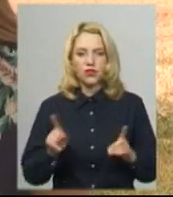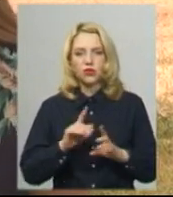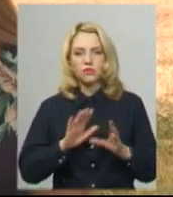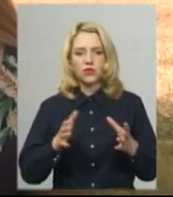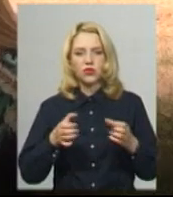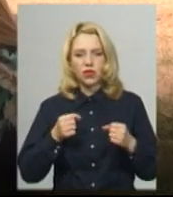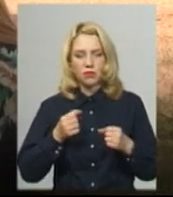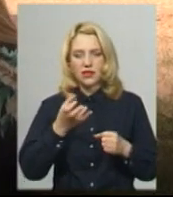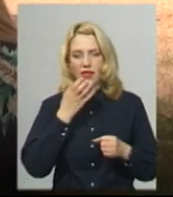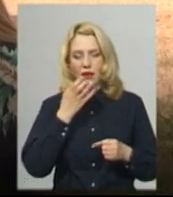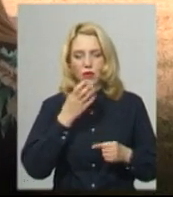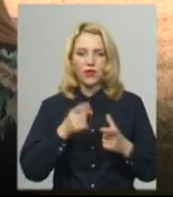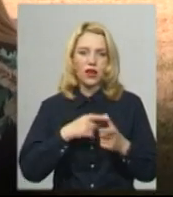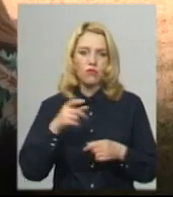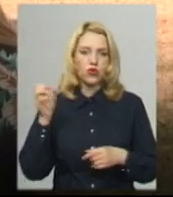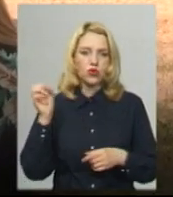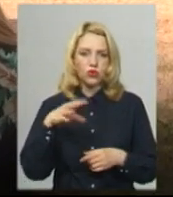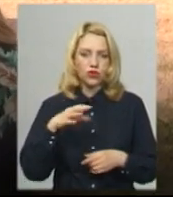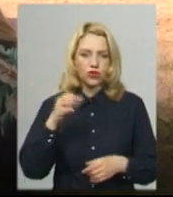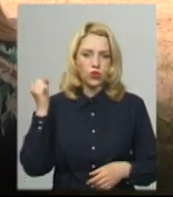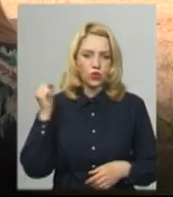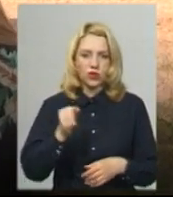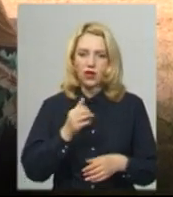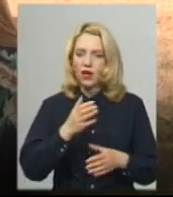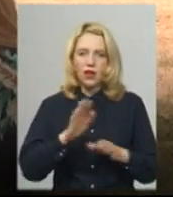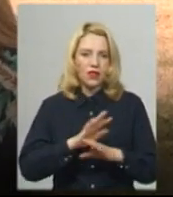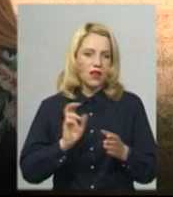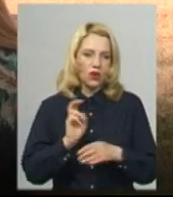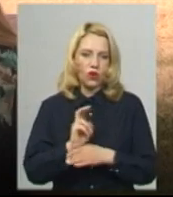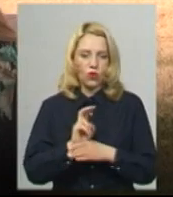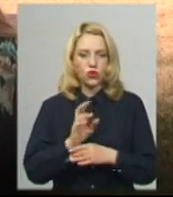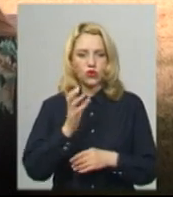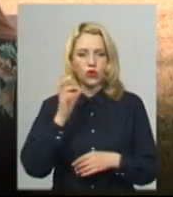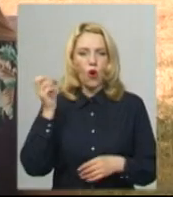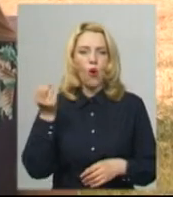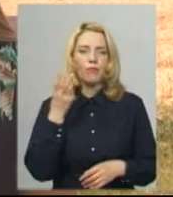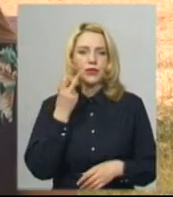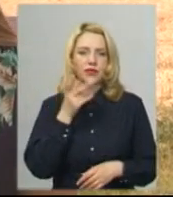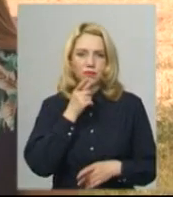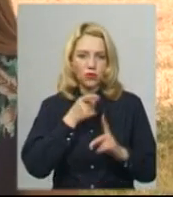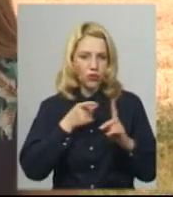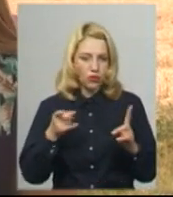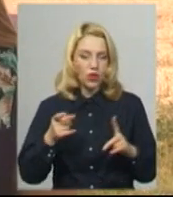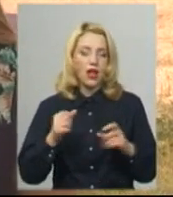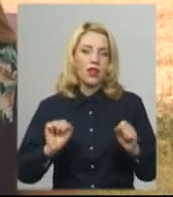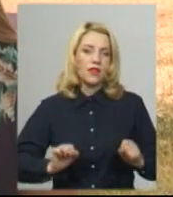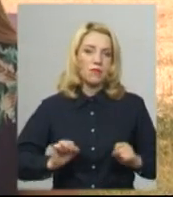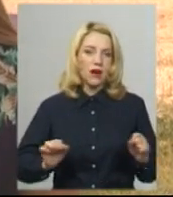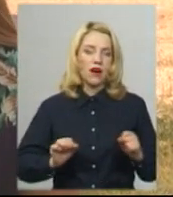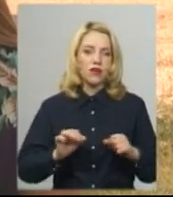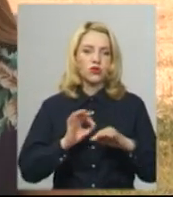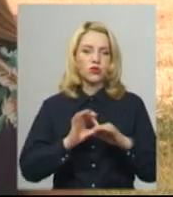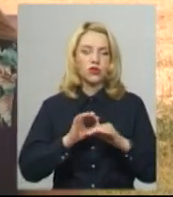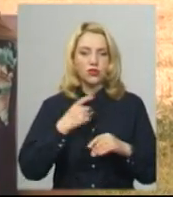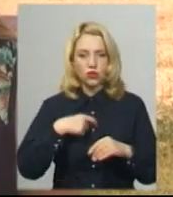отримати теплові або сонячні удари, то просто не ходжу на пляж в обідню пору. Намагаюся носити з